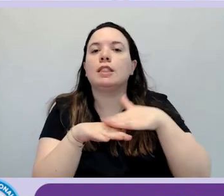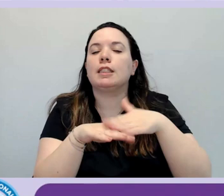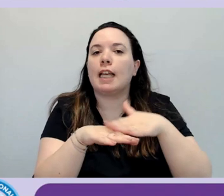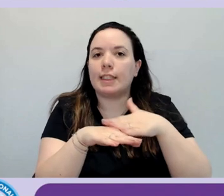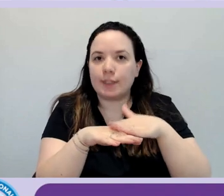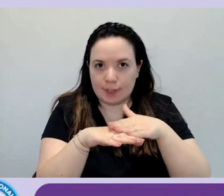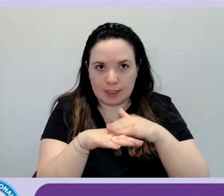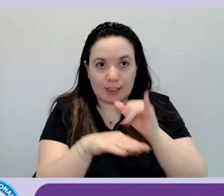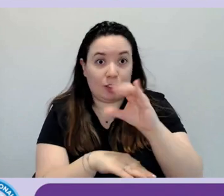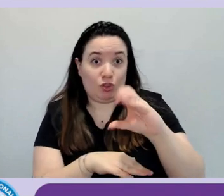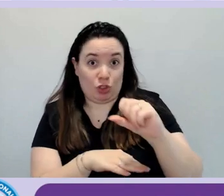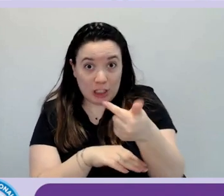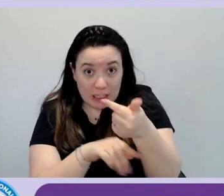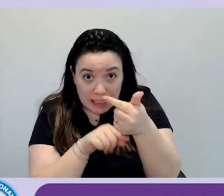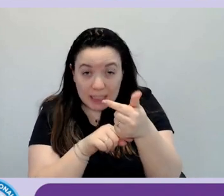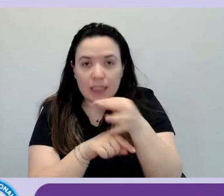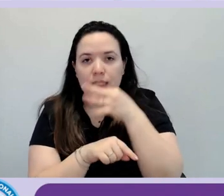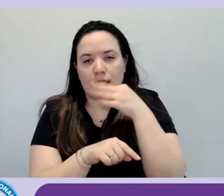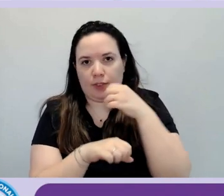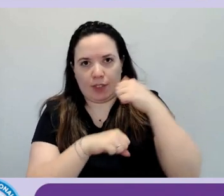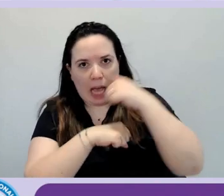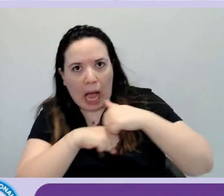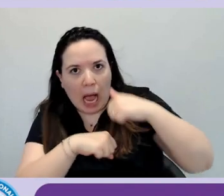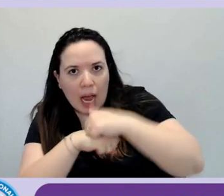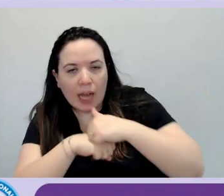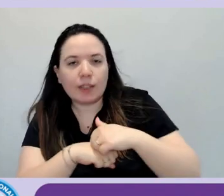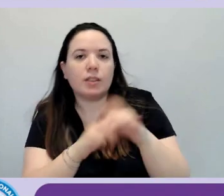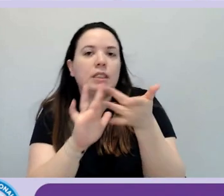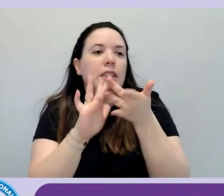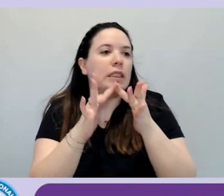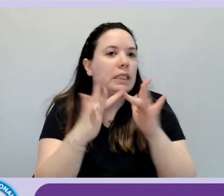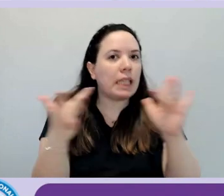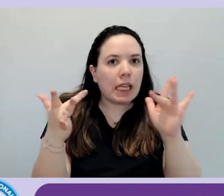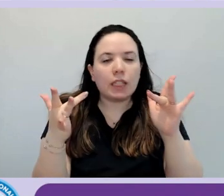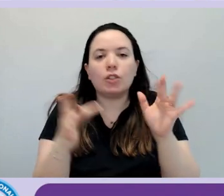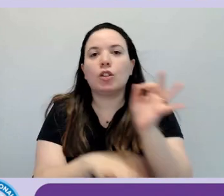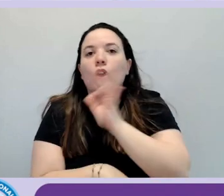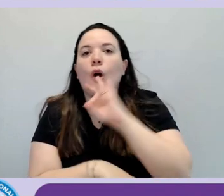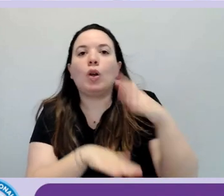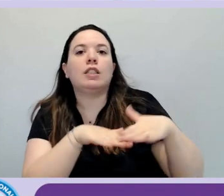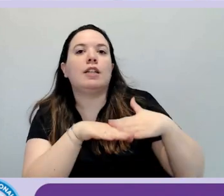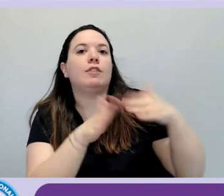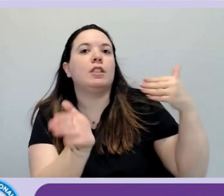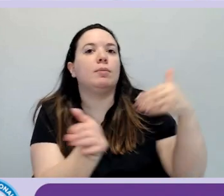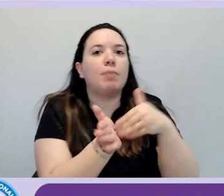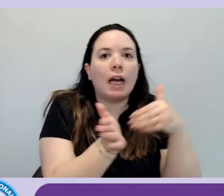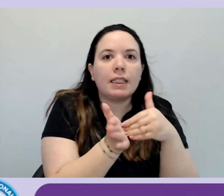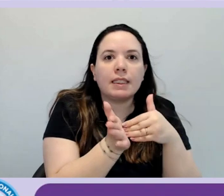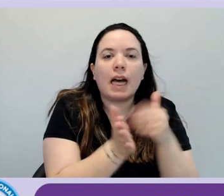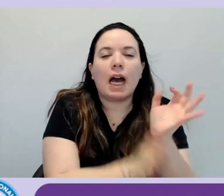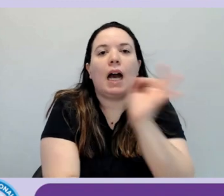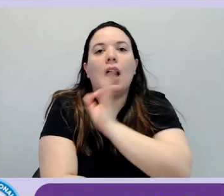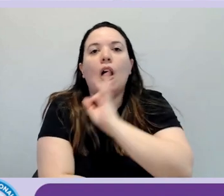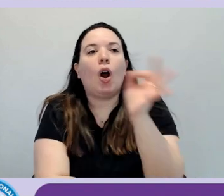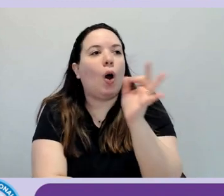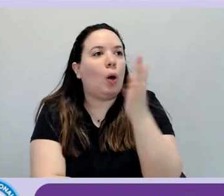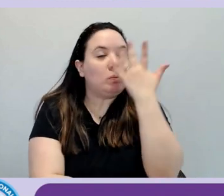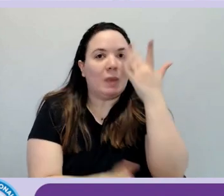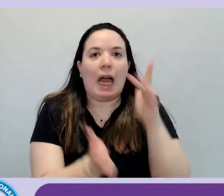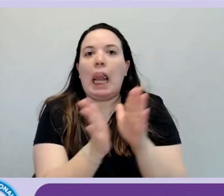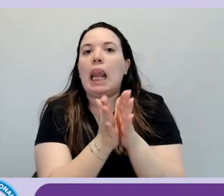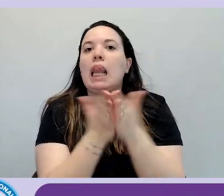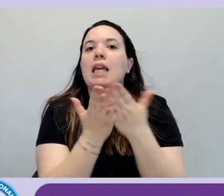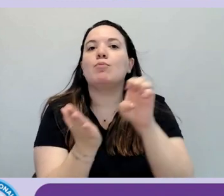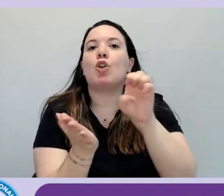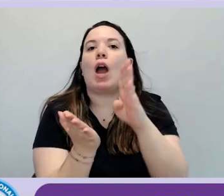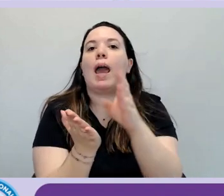ambito ICT, quindi dai sistemi hardware, siti web, servizi bancari, ebook, siti di